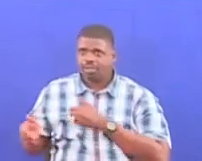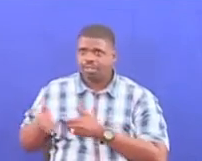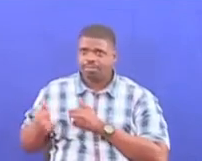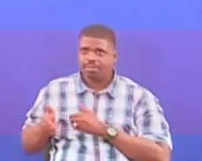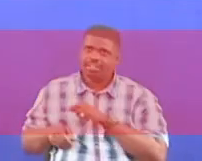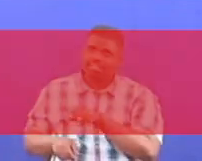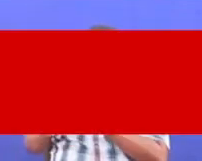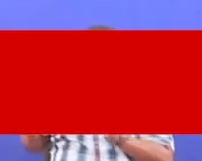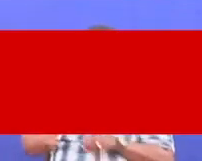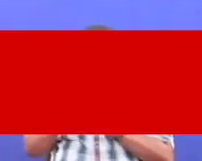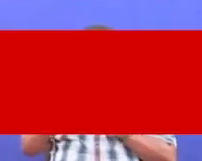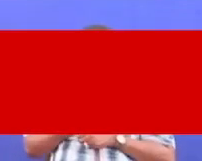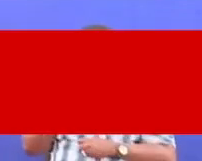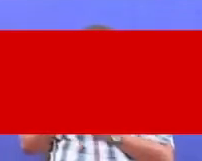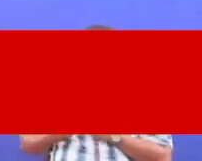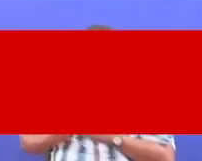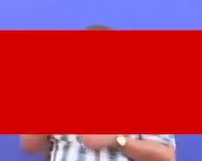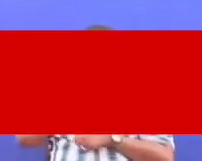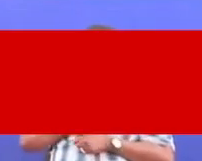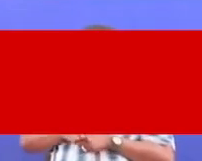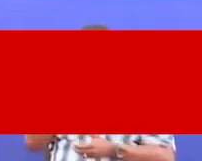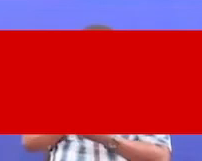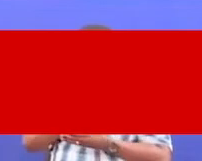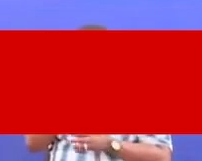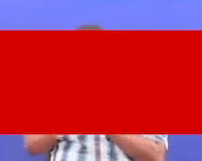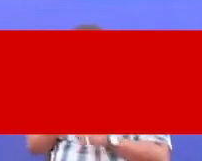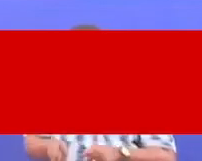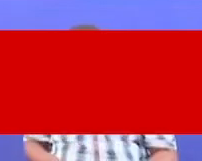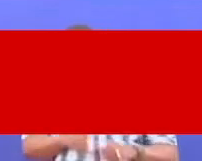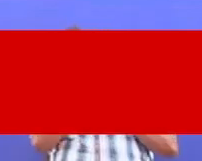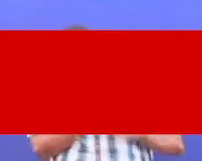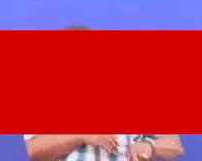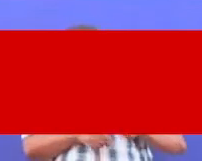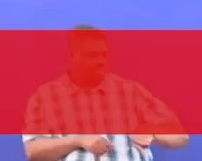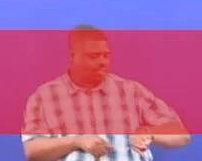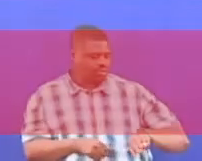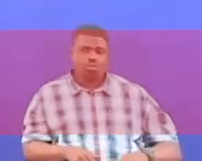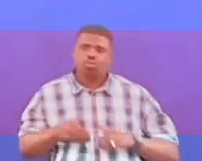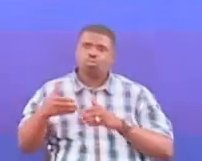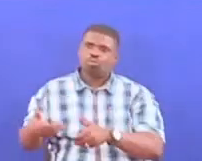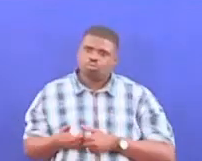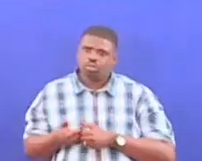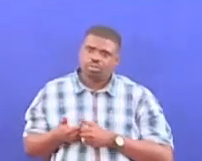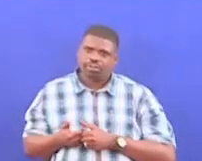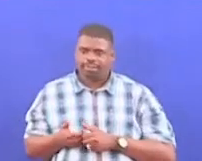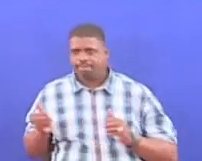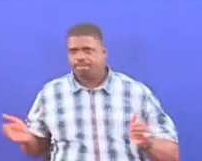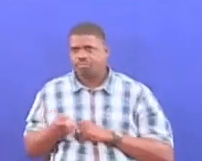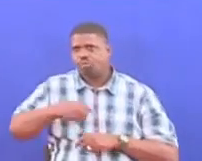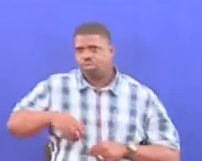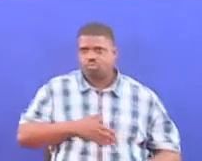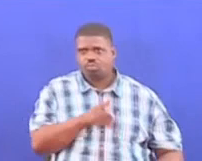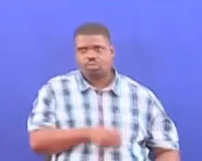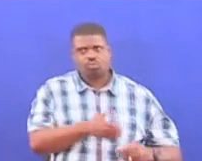ifazi. Tunapata kero nyingi sana kiwaisia. Kwa chilia mbali kutekwa, kuchukulua mifigo yetu, watu